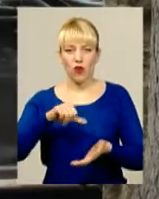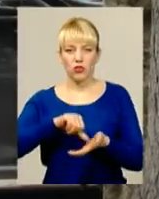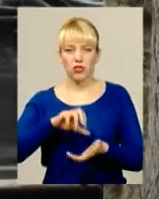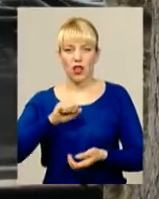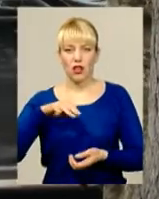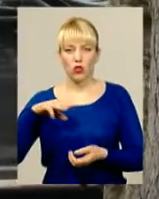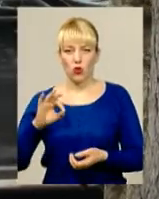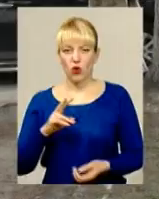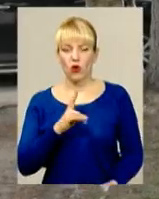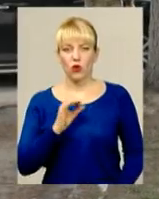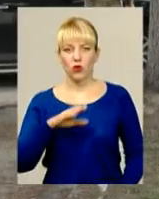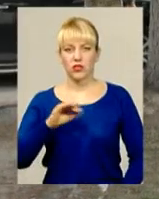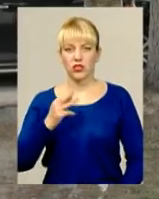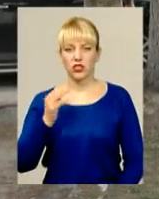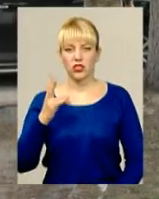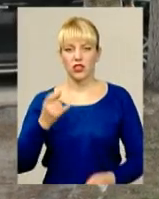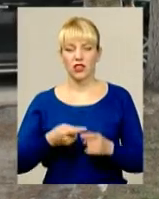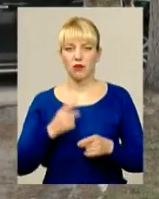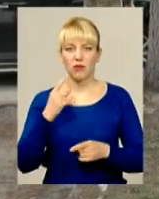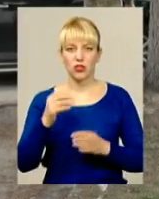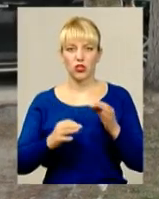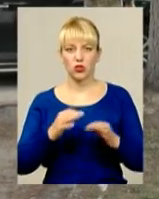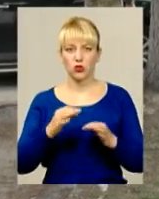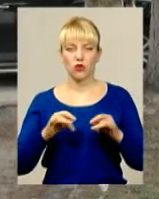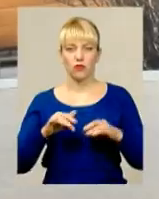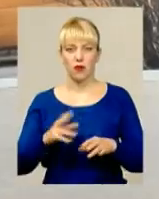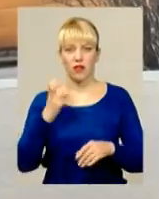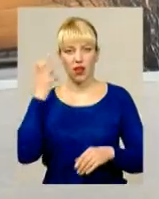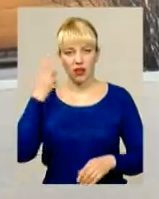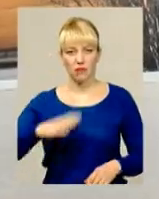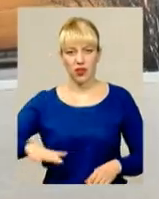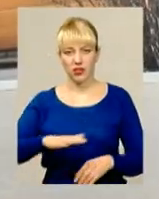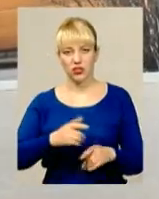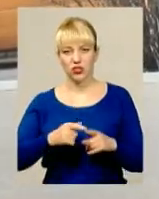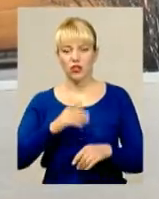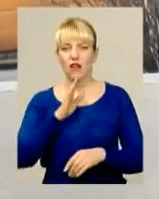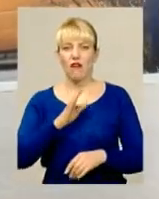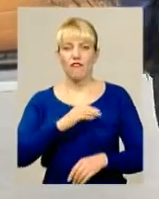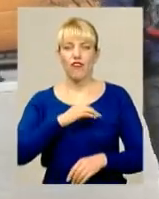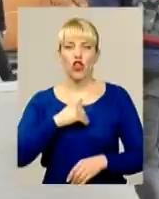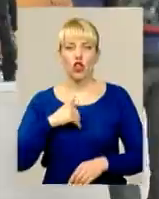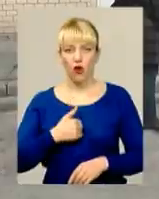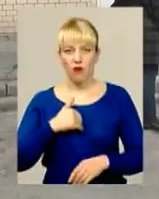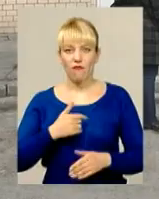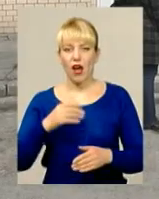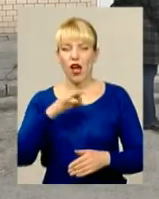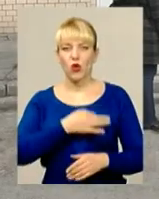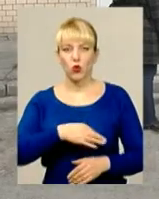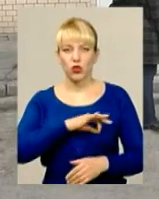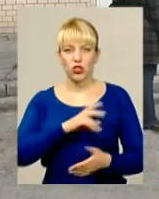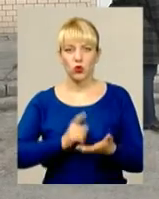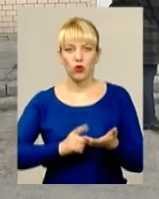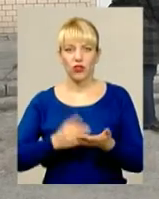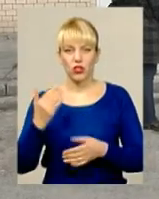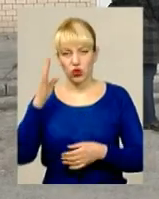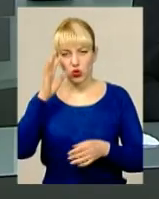Костишина. На Хмельниччині це перша судова справа такого типу. Вдова юридично довела, що її чоловік Ярослав Костишин,